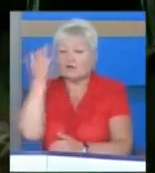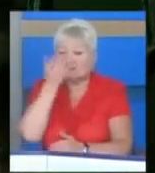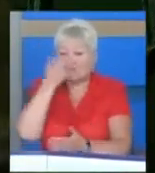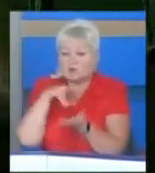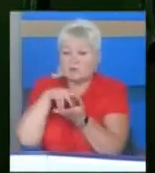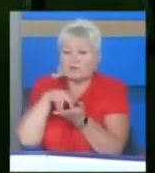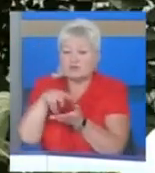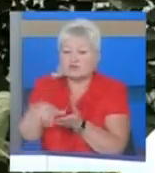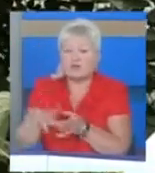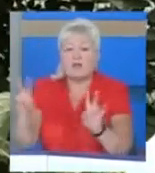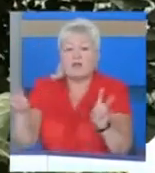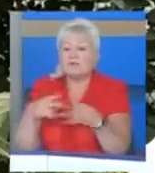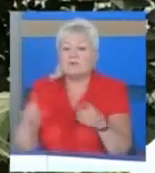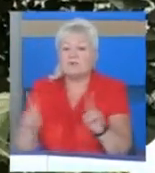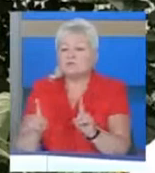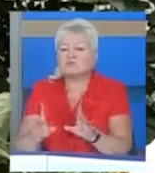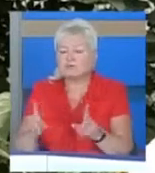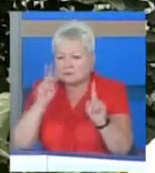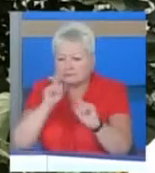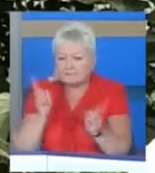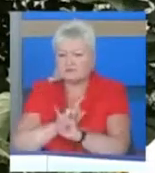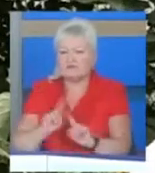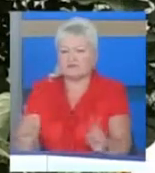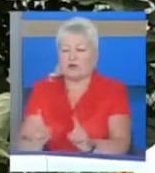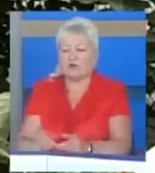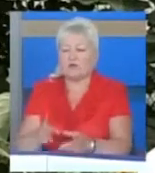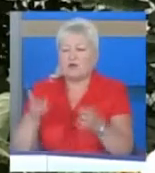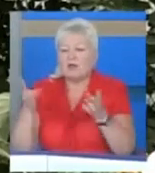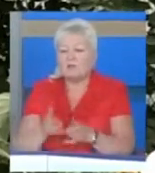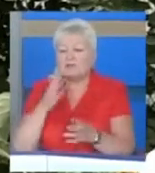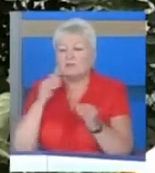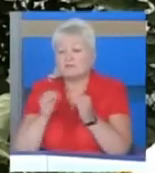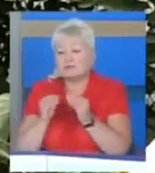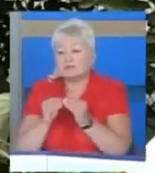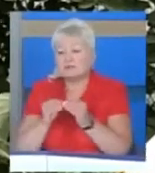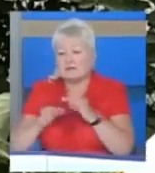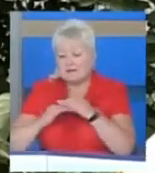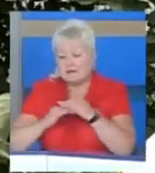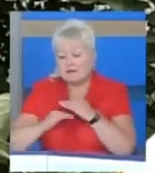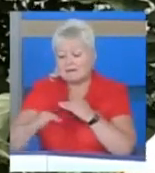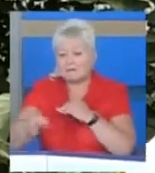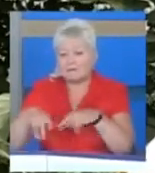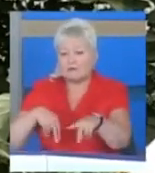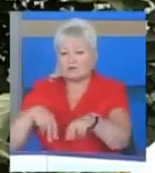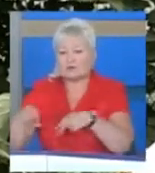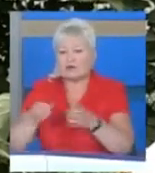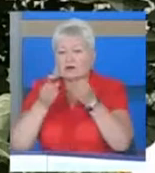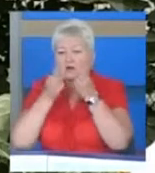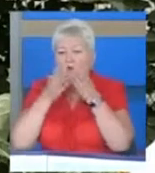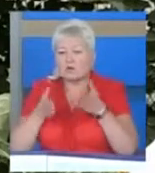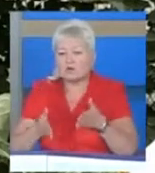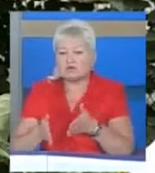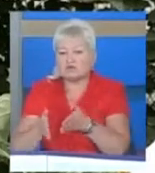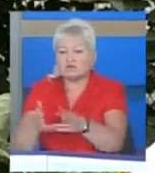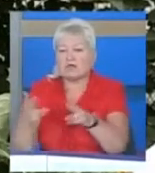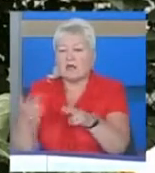не потрібно чогось аж такого надзвичайного і особливого. Потрібні ті ж самі рівні тротуари, хороші доріжки, без